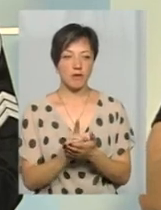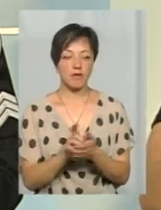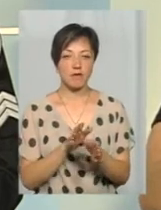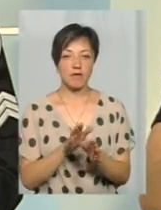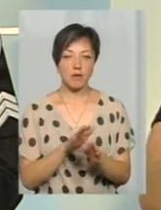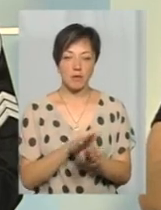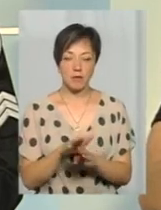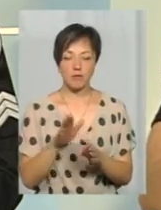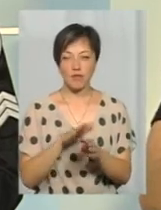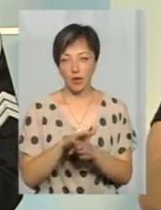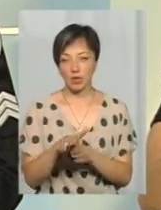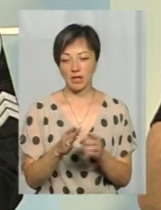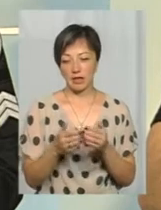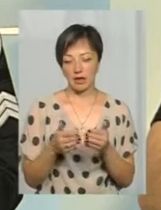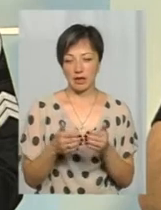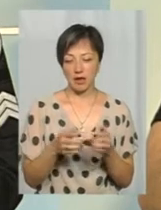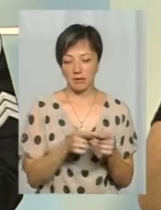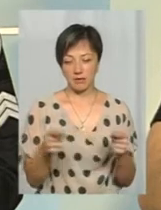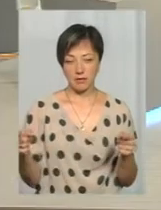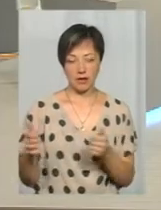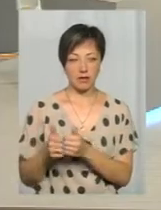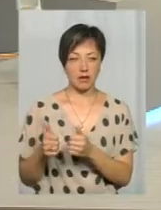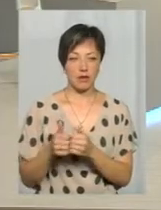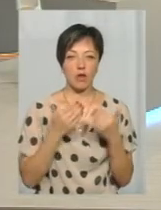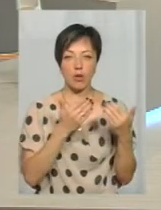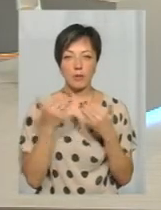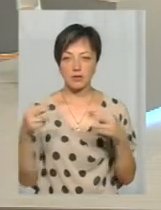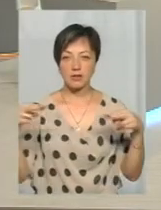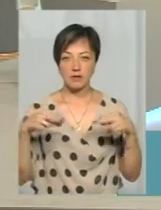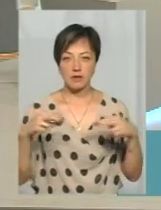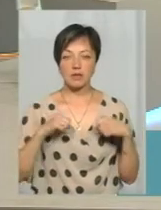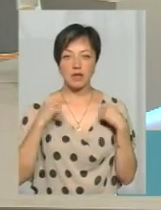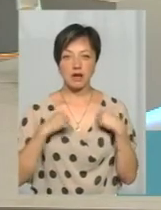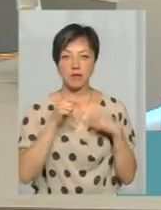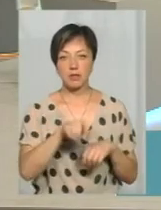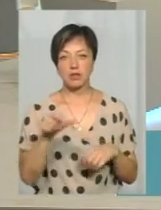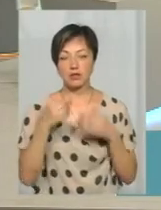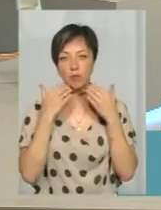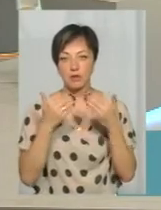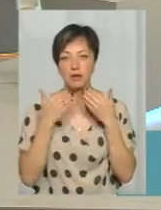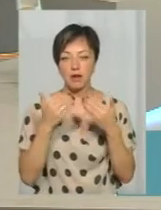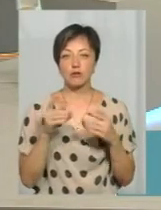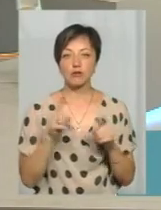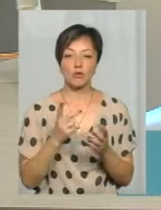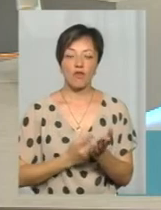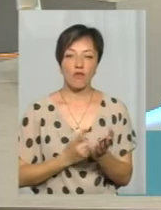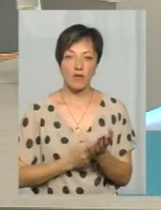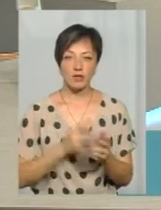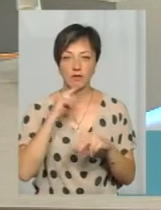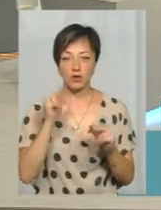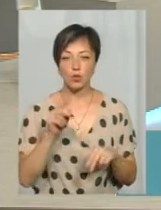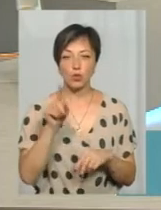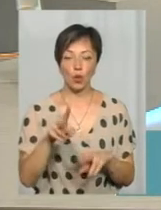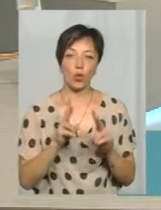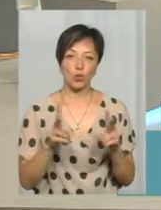дотриматись безпечного бокового інтервалу. Такі випадки є, тоді опитуємо, свідків стараємося, пасажирів опитати, тобто, щоб довести безпосередньо вину